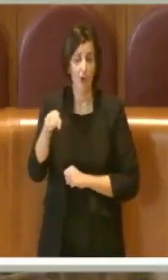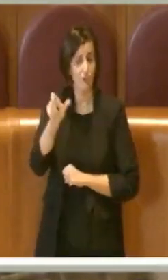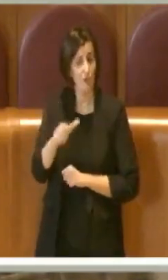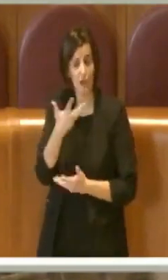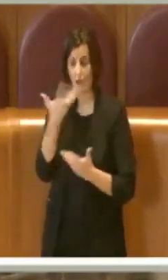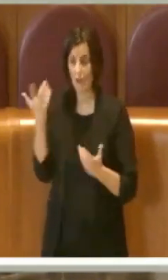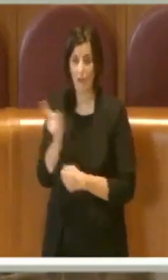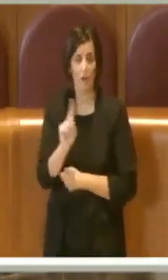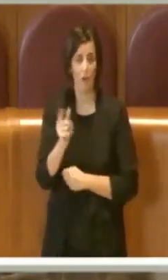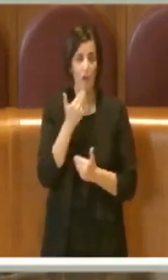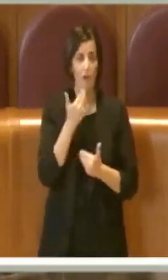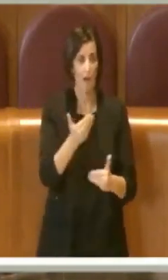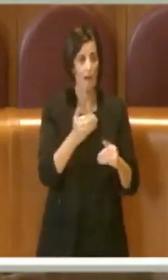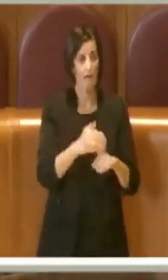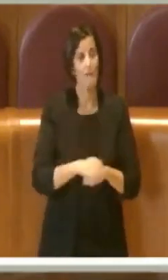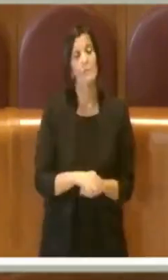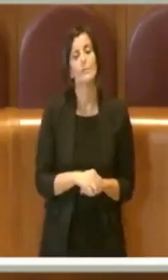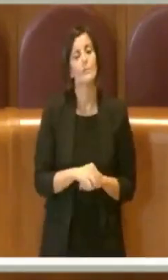stato. Grazie.